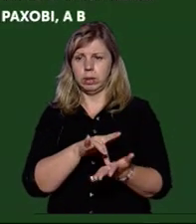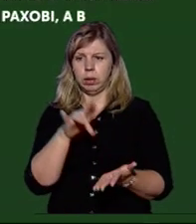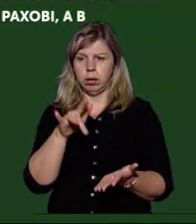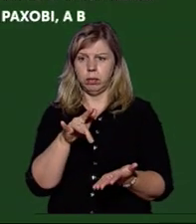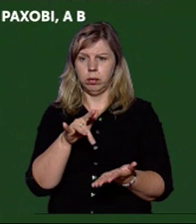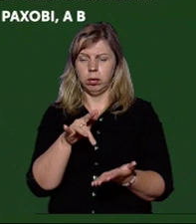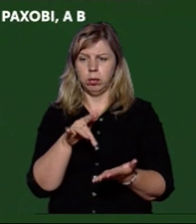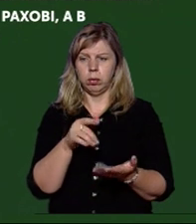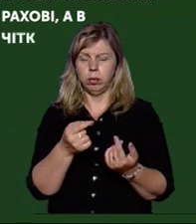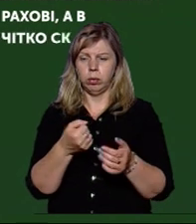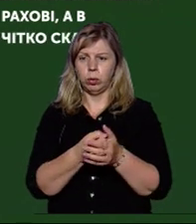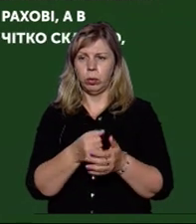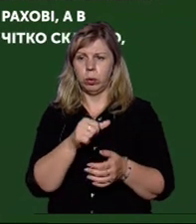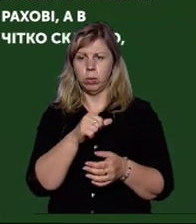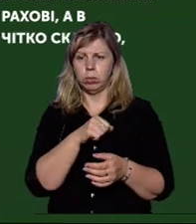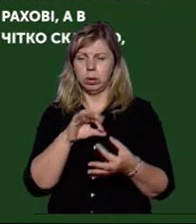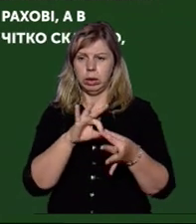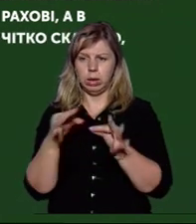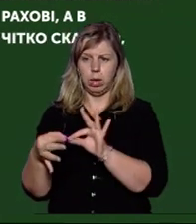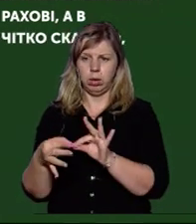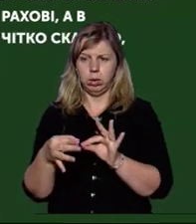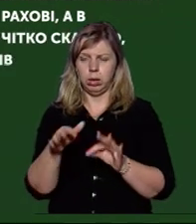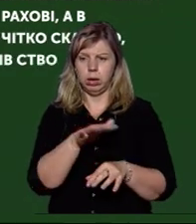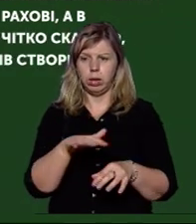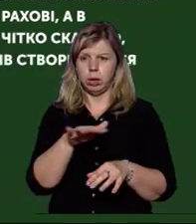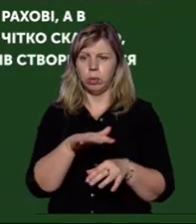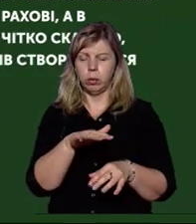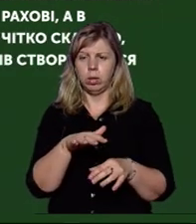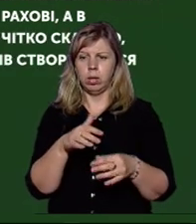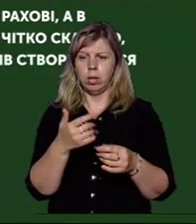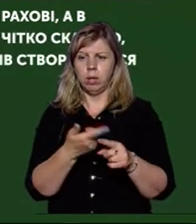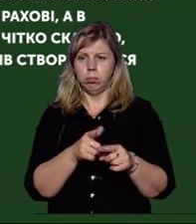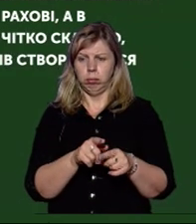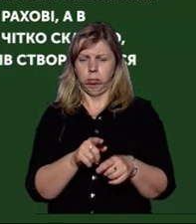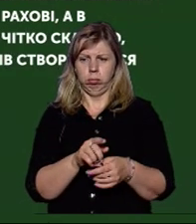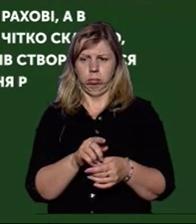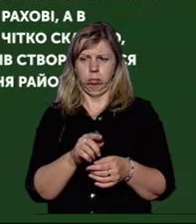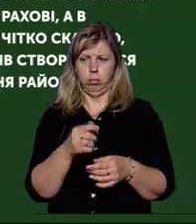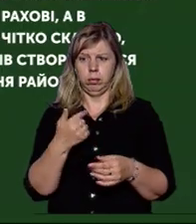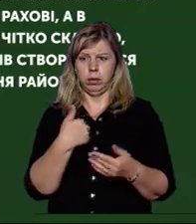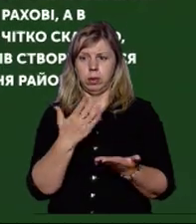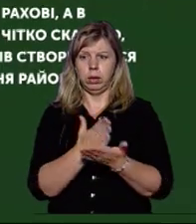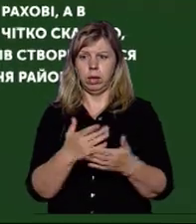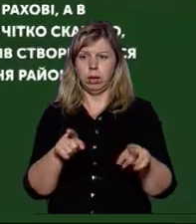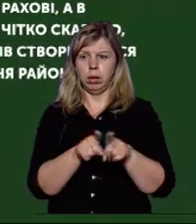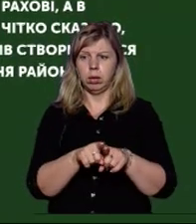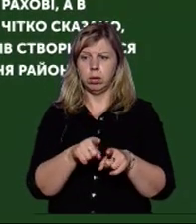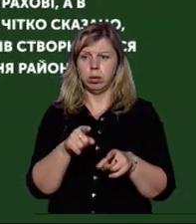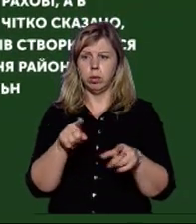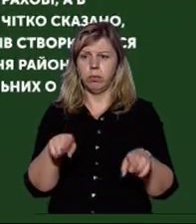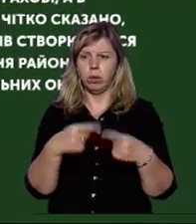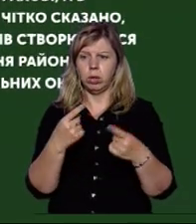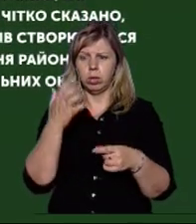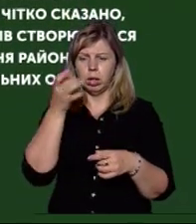госпітального округа до найвітальнішого території, не більше 60 кілометрів. У нас є такі сьоли, як Лазищина,